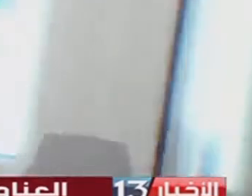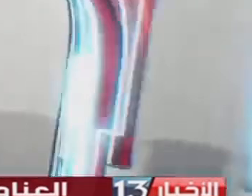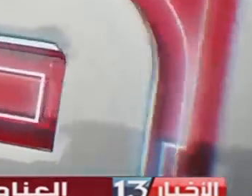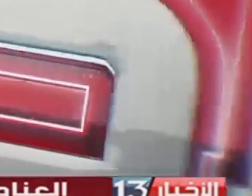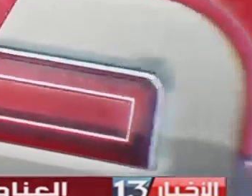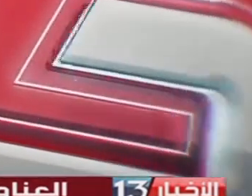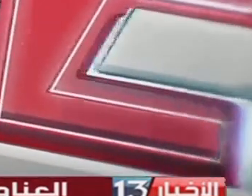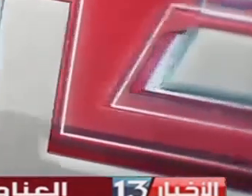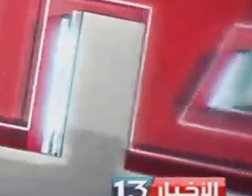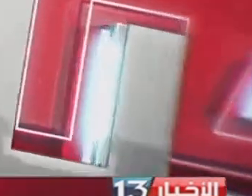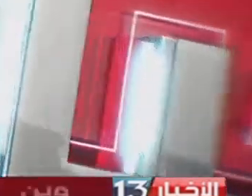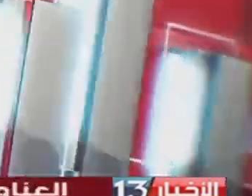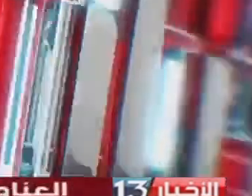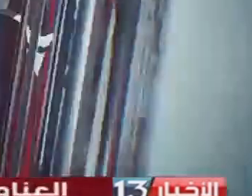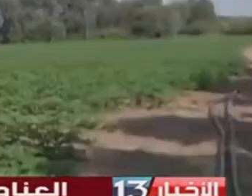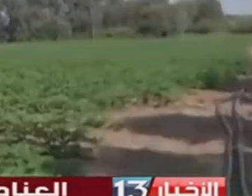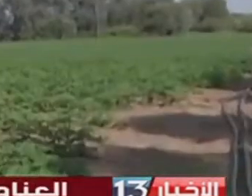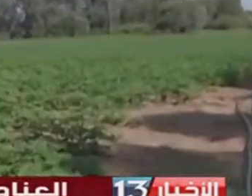الكمامات